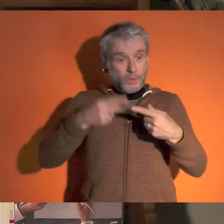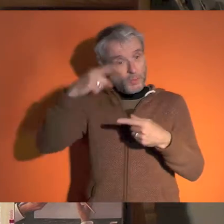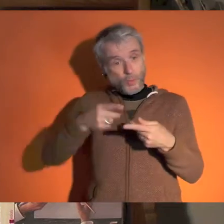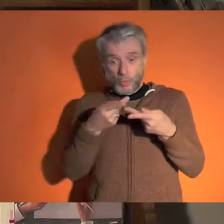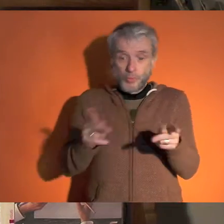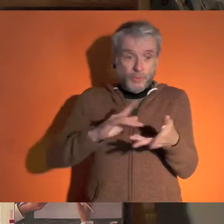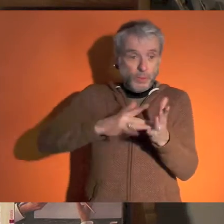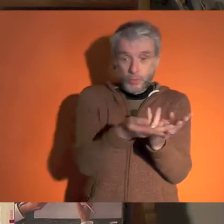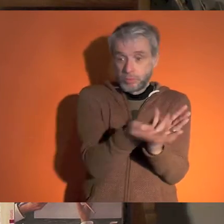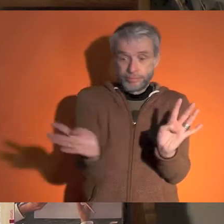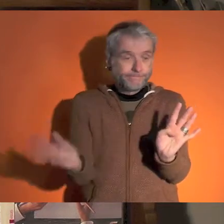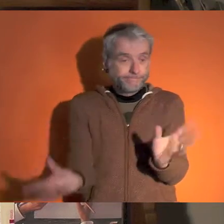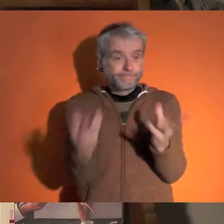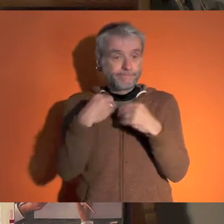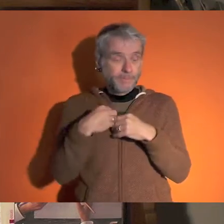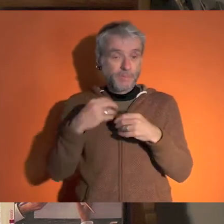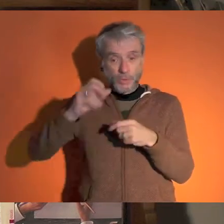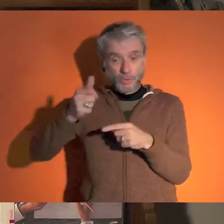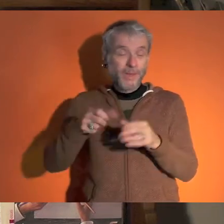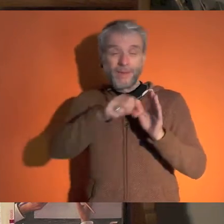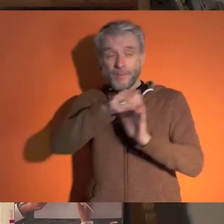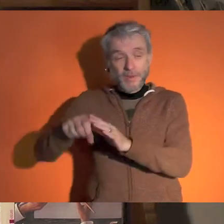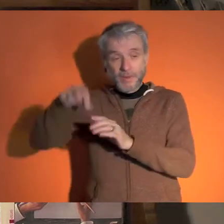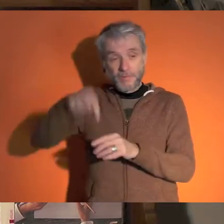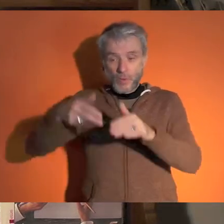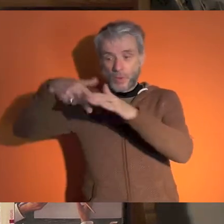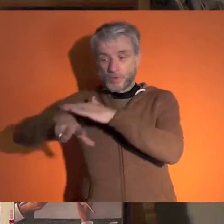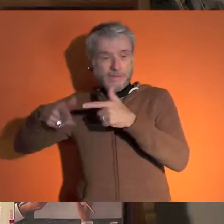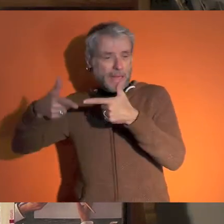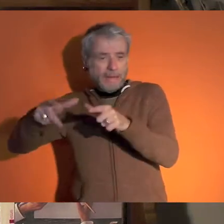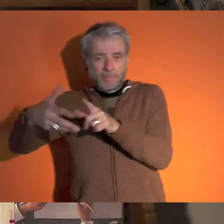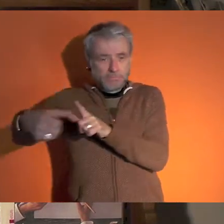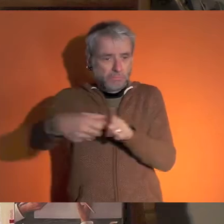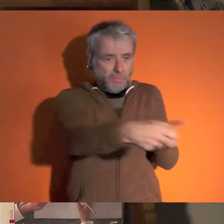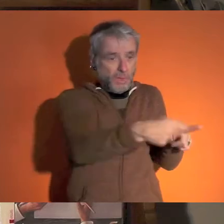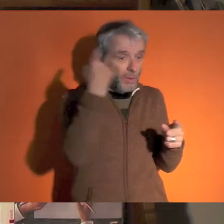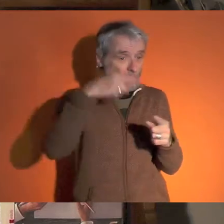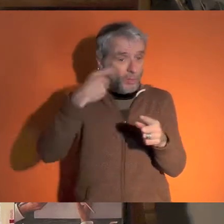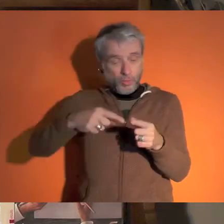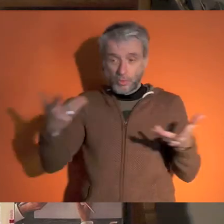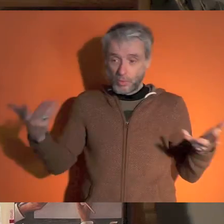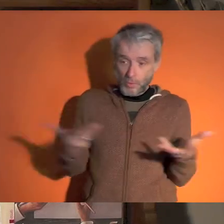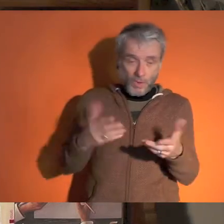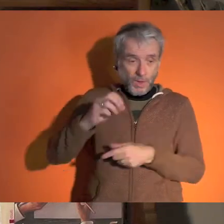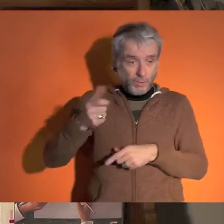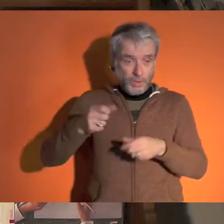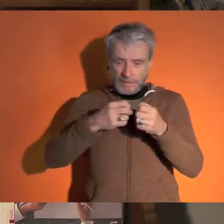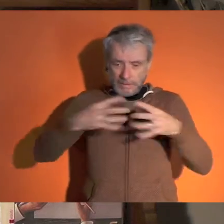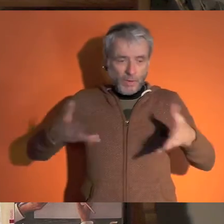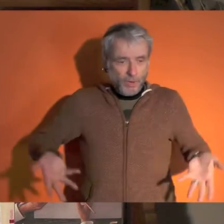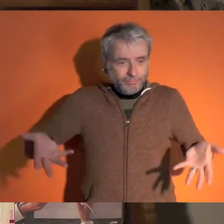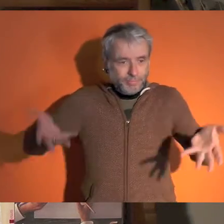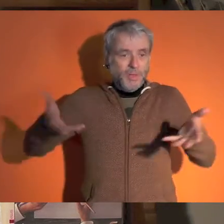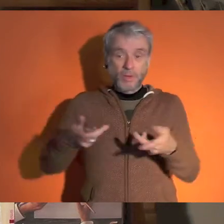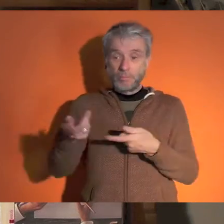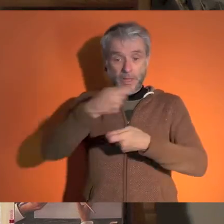impôts. C'est un outil au service de la population et nous devons mettre en priorité des logiciels libres pour